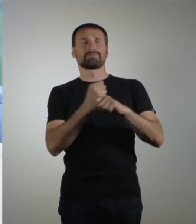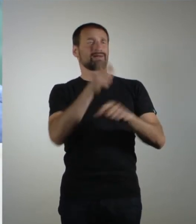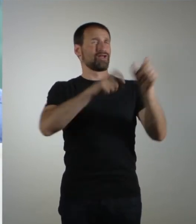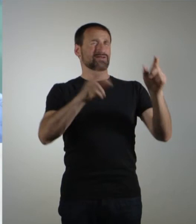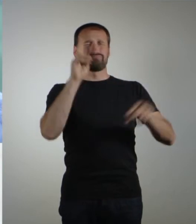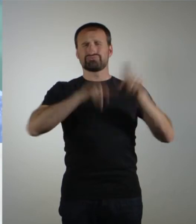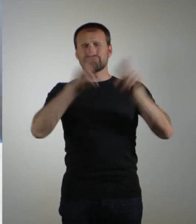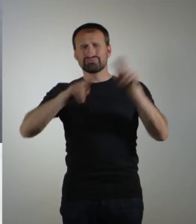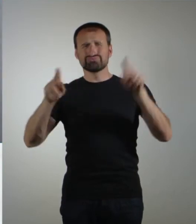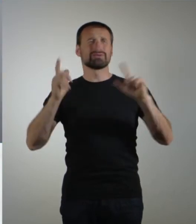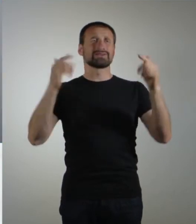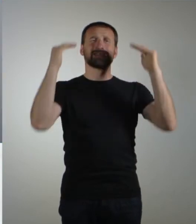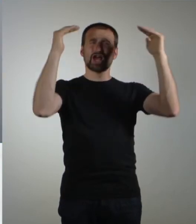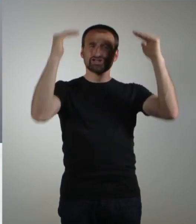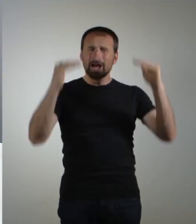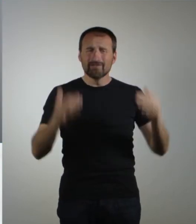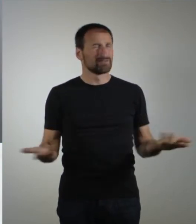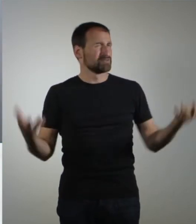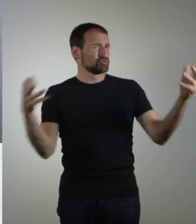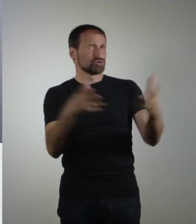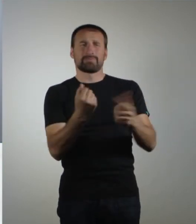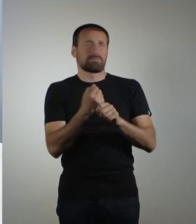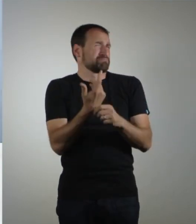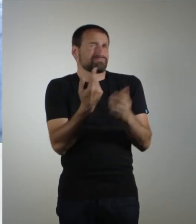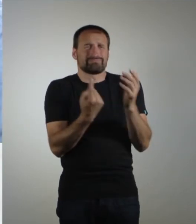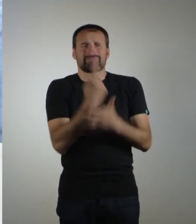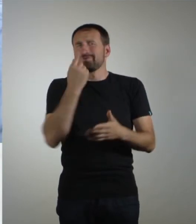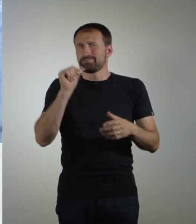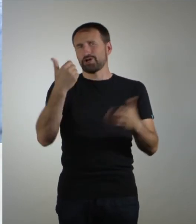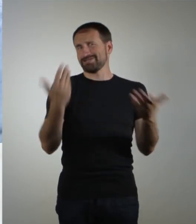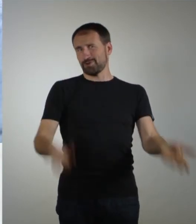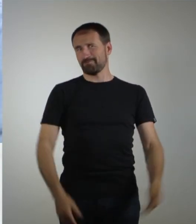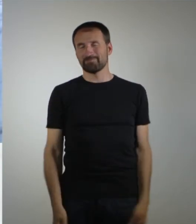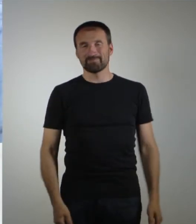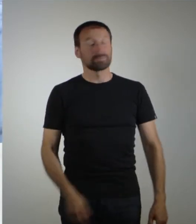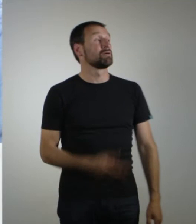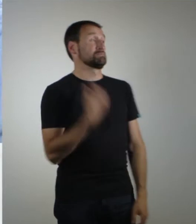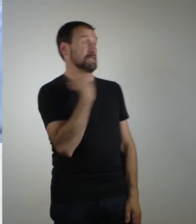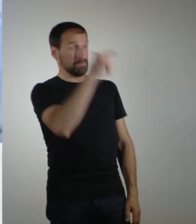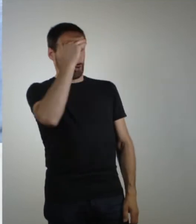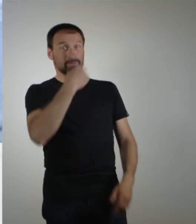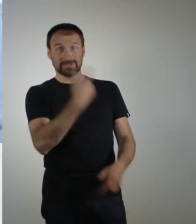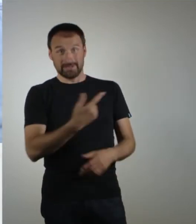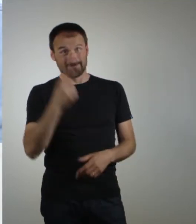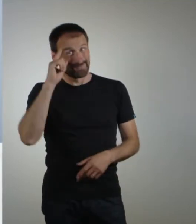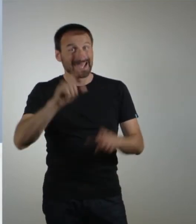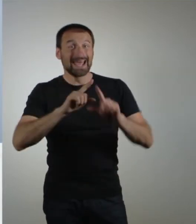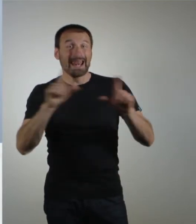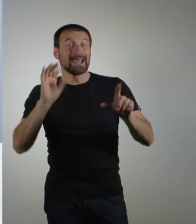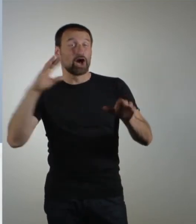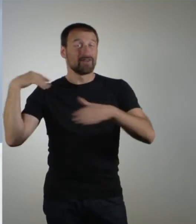was sehr, sehr Besonderes. Wo der Robin gerade sagte, also wenn man das bedenkt, dass die League of Legends Meisterschaft letztes Jahr insgesamt 127